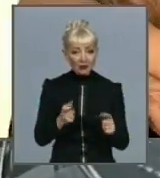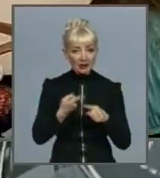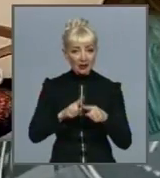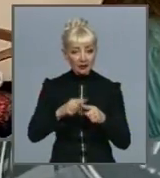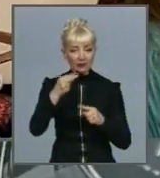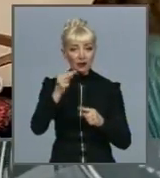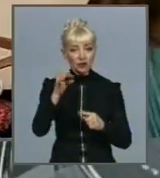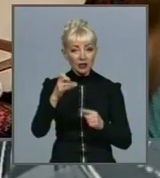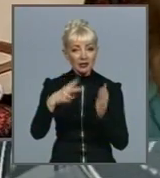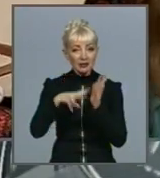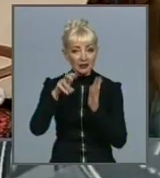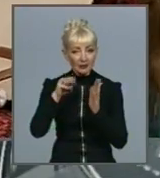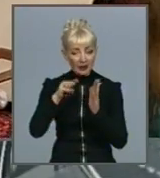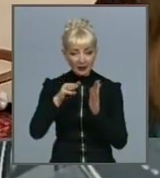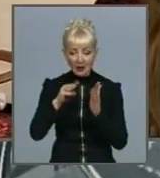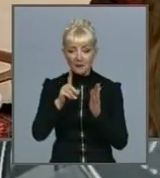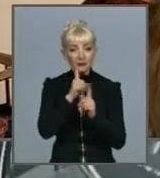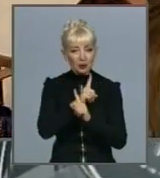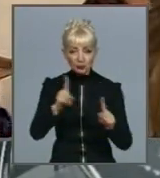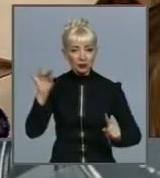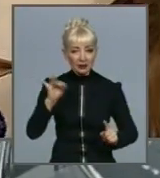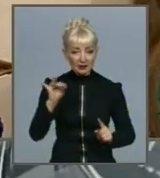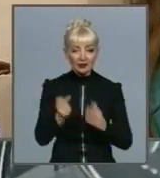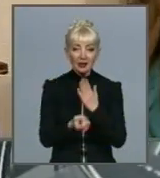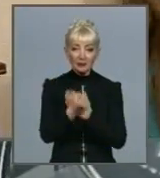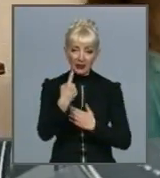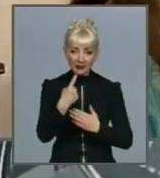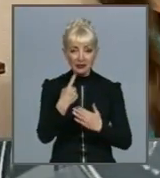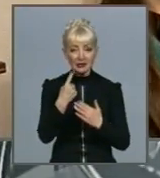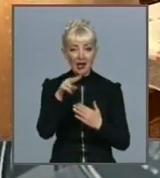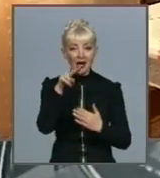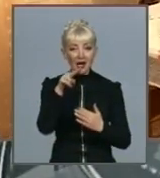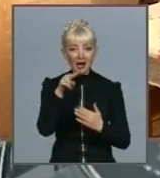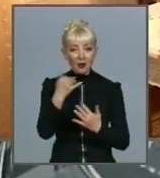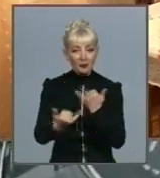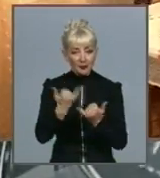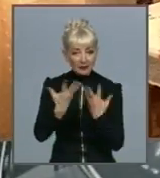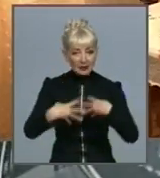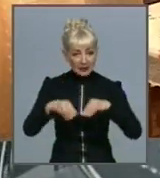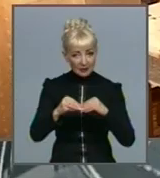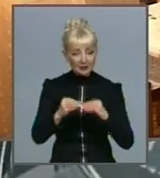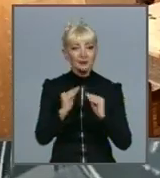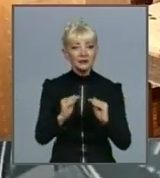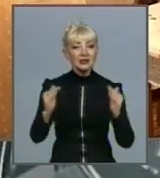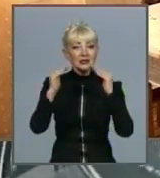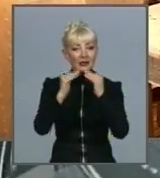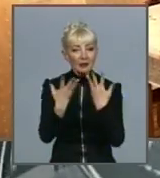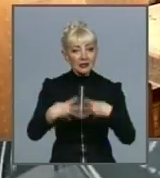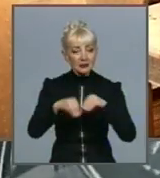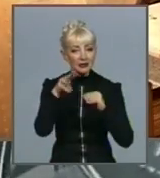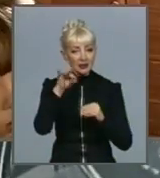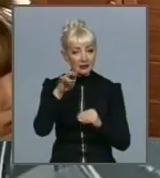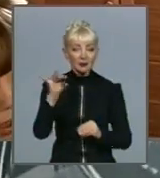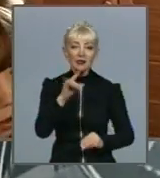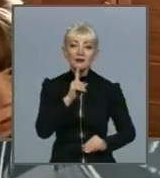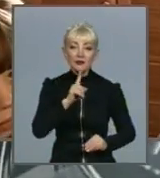усі інтернати. А замість них з'являться патронатні родини, дитячі будинки сімейного типу і тимчасові реабілітаційні центри, де